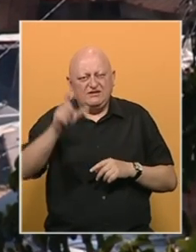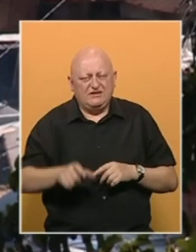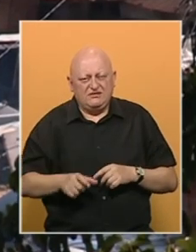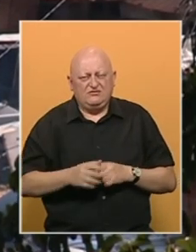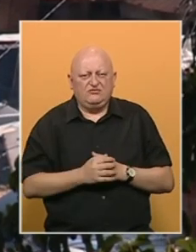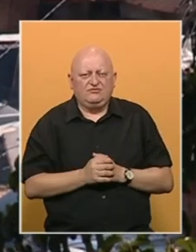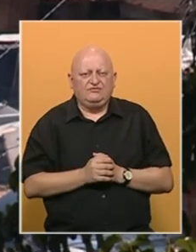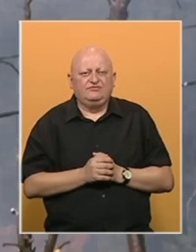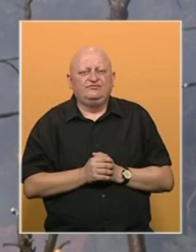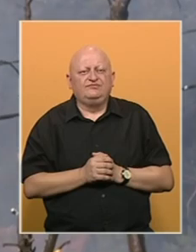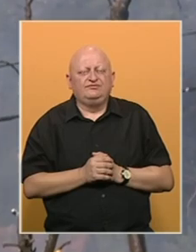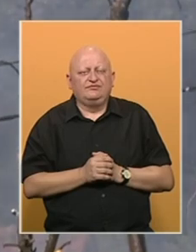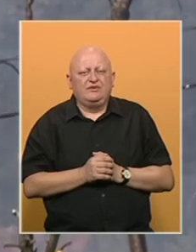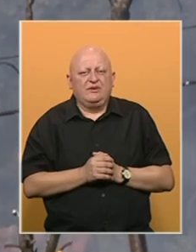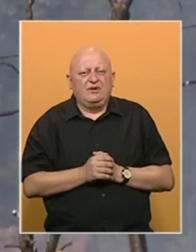oko 20 ljudi.